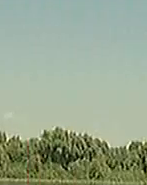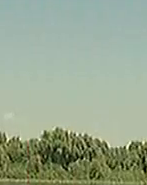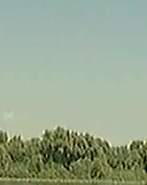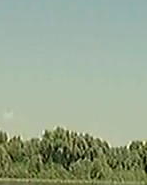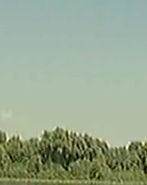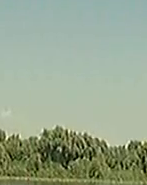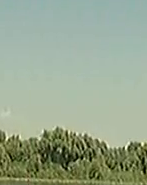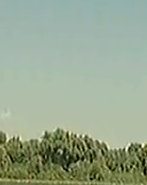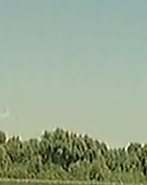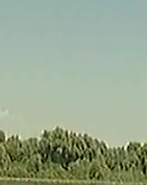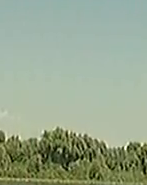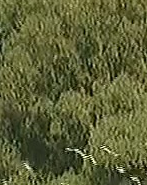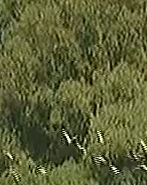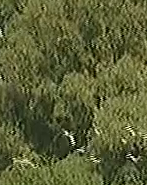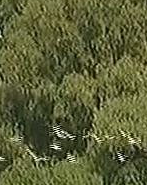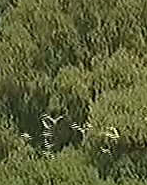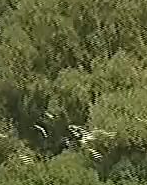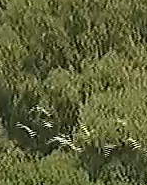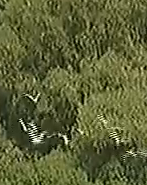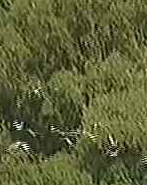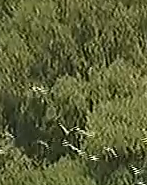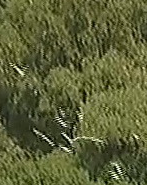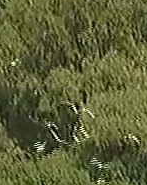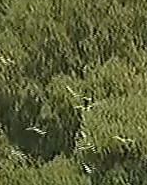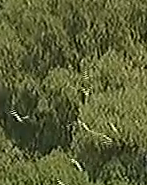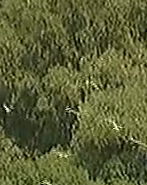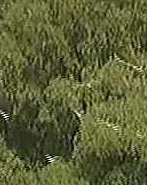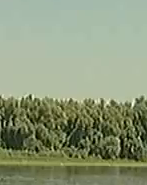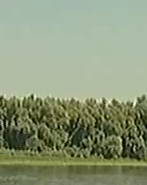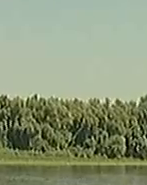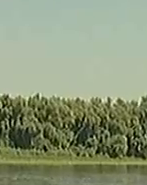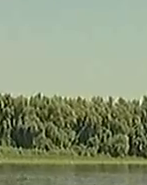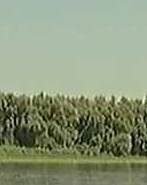Vreme dana sunčano i topla temperatura do 28 stepeni.